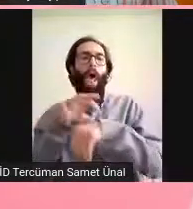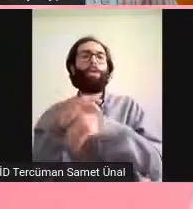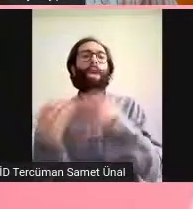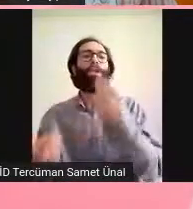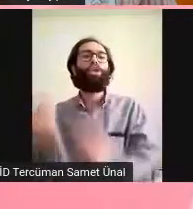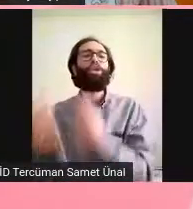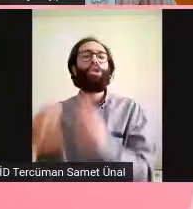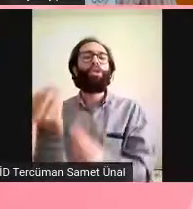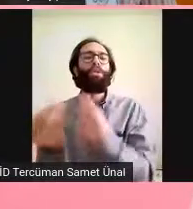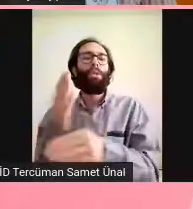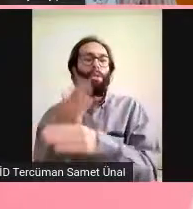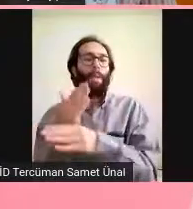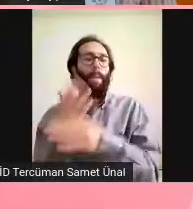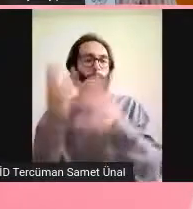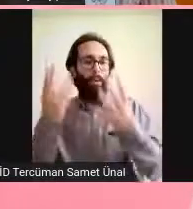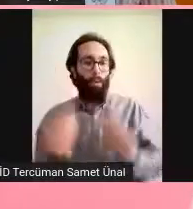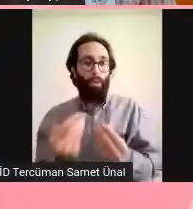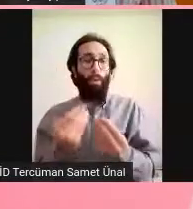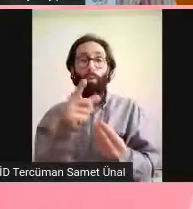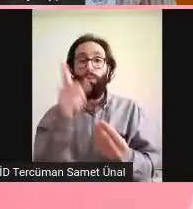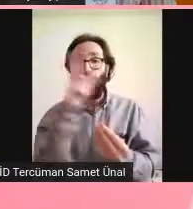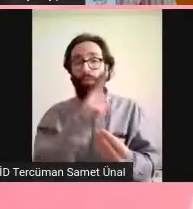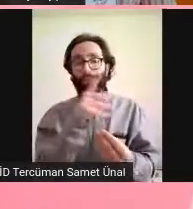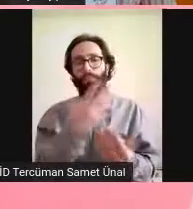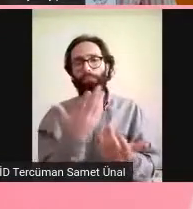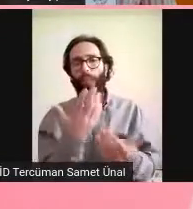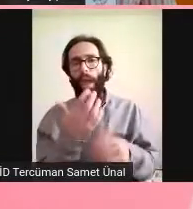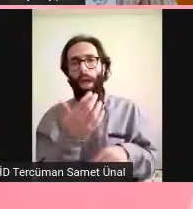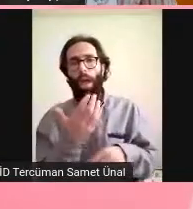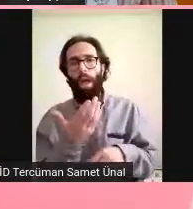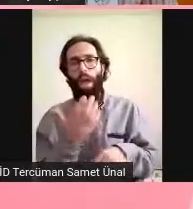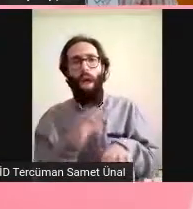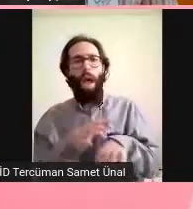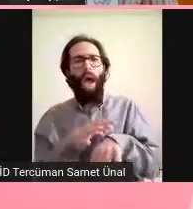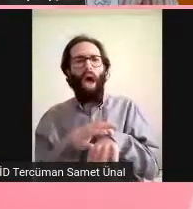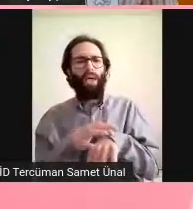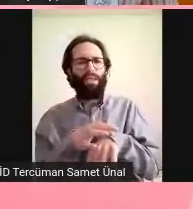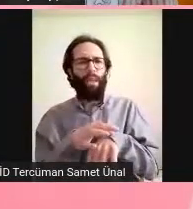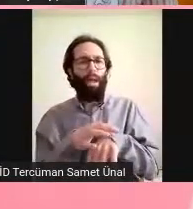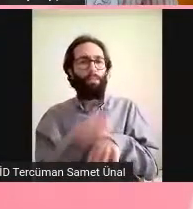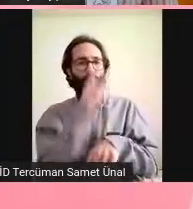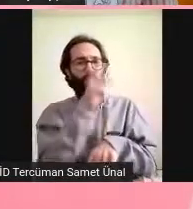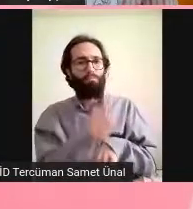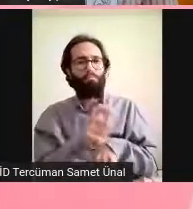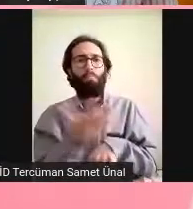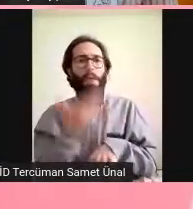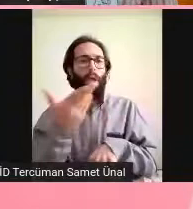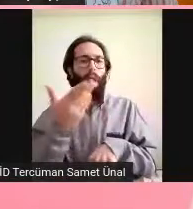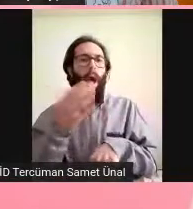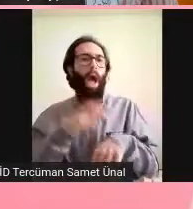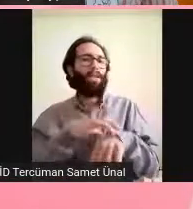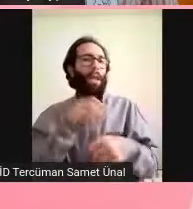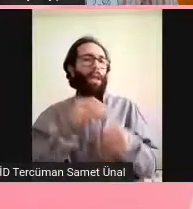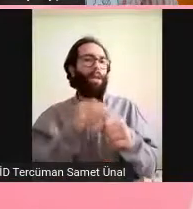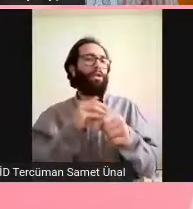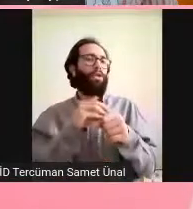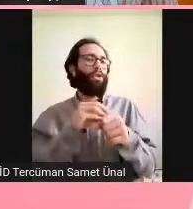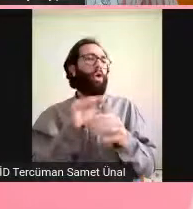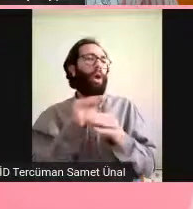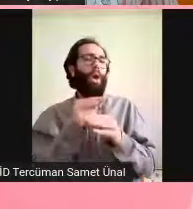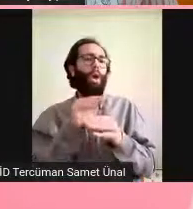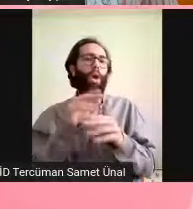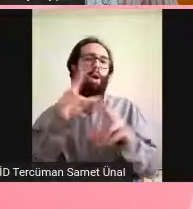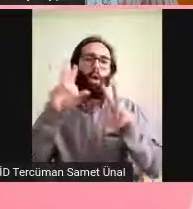Bu da sanırım hastalar hatırlamıyor da yani delirium geçirdiklerini. Hastanede yatıyorlarsa sanırım şey veriliyor. Sedatik veriliyor